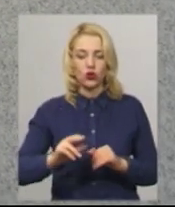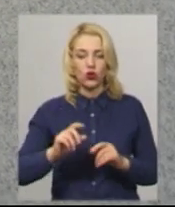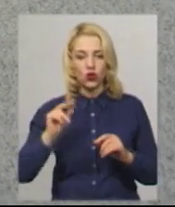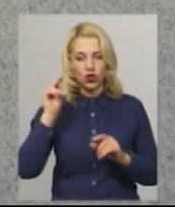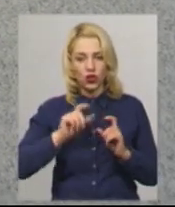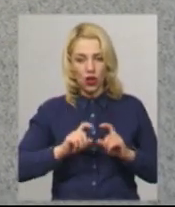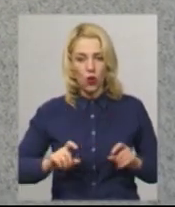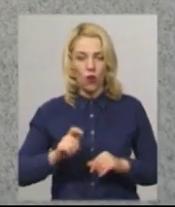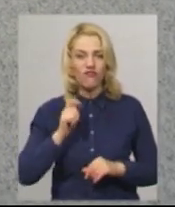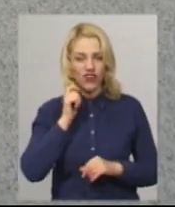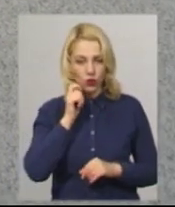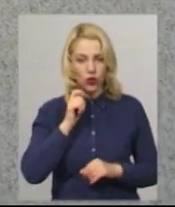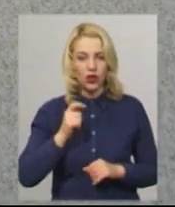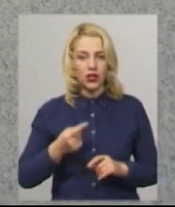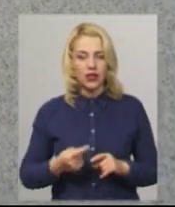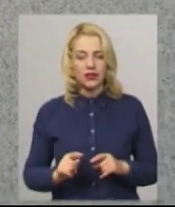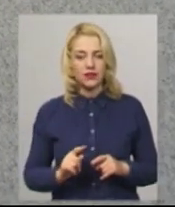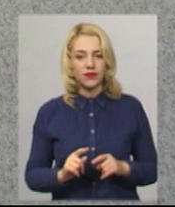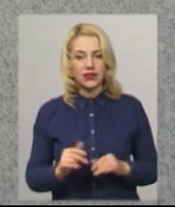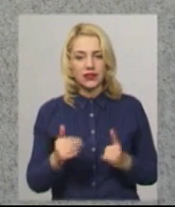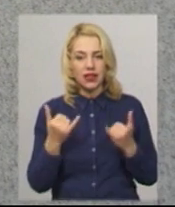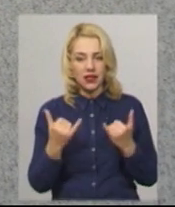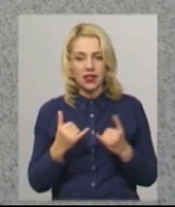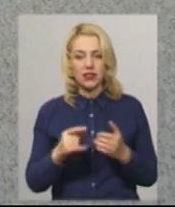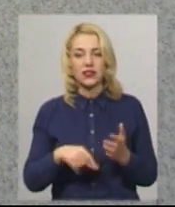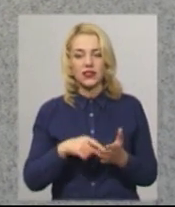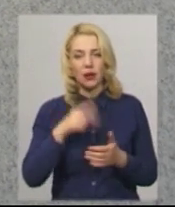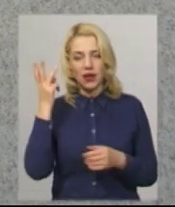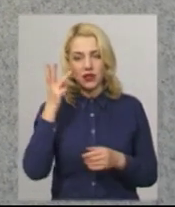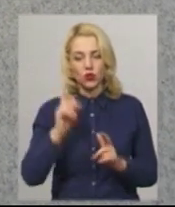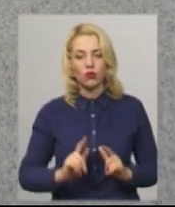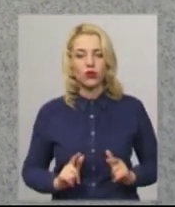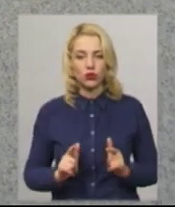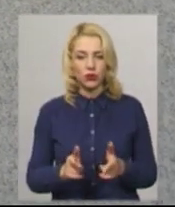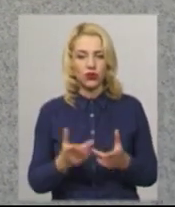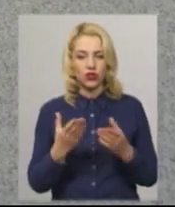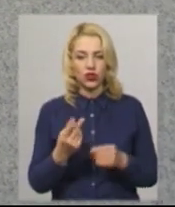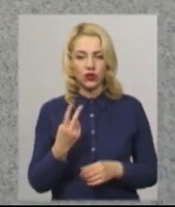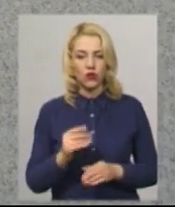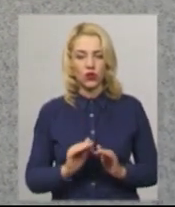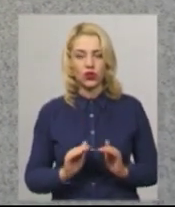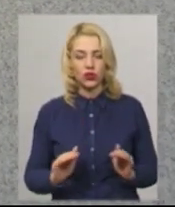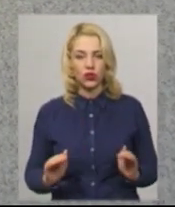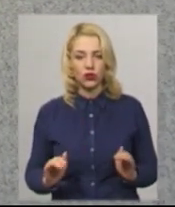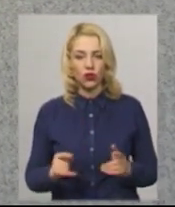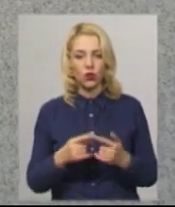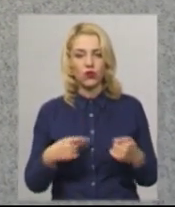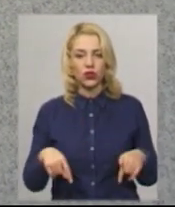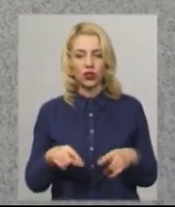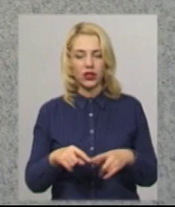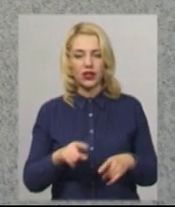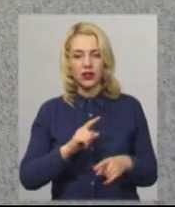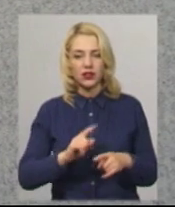віку. Наразі з Хмельницького сьогодні поступило ще двоє діток у відділення